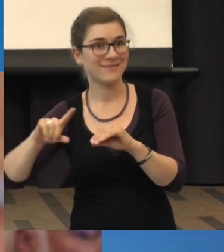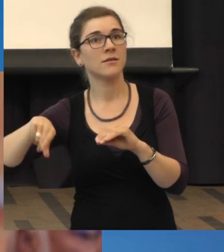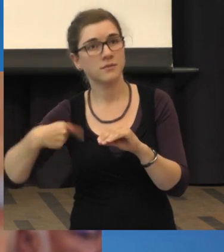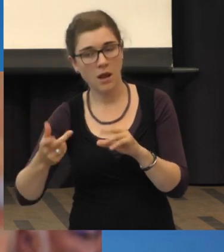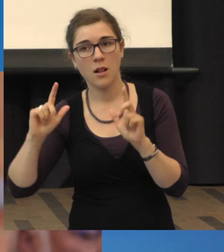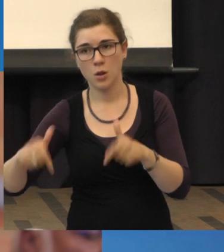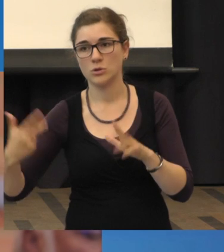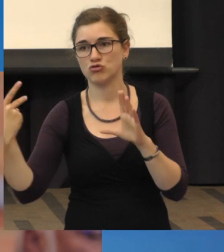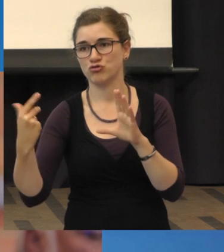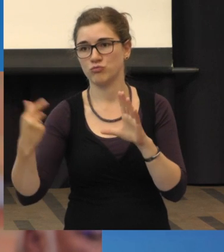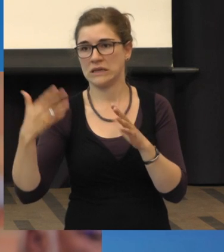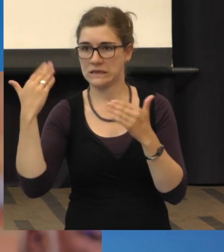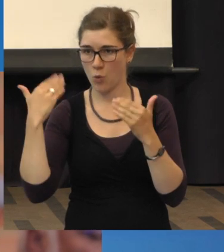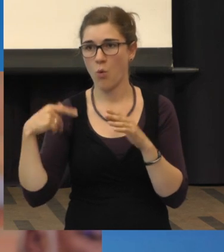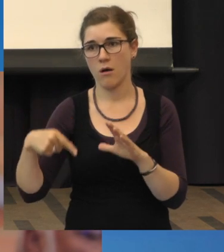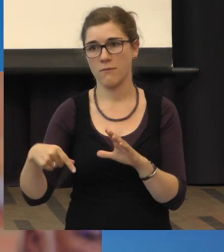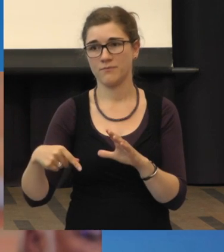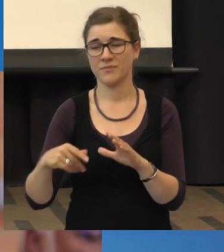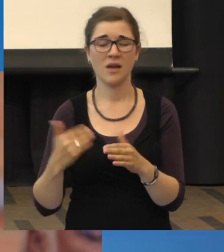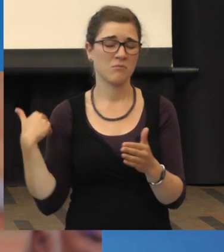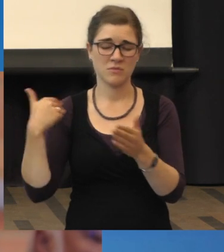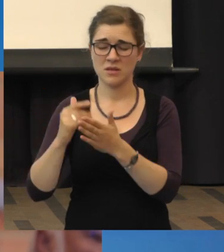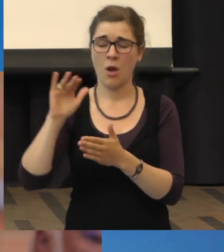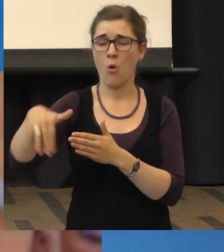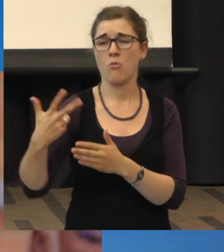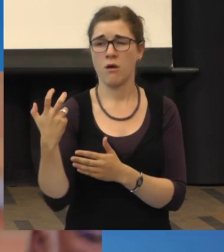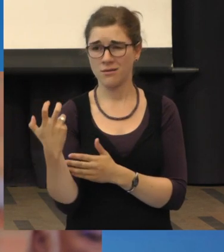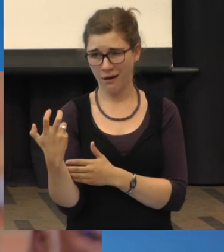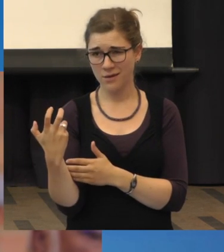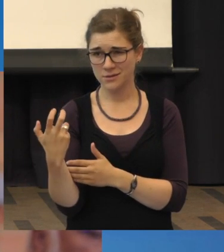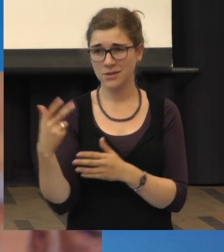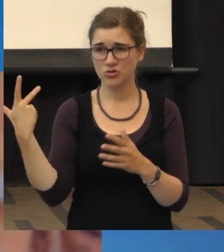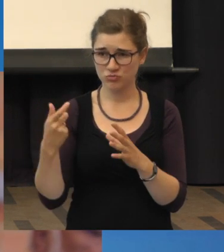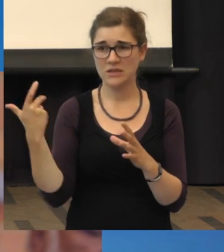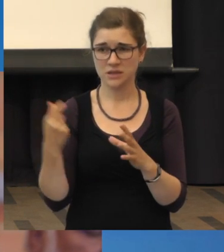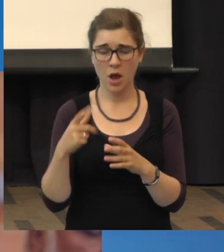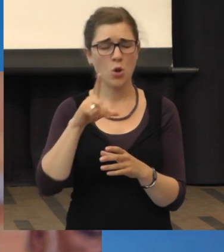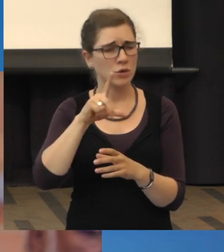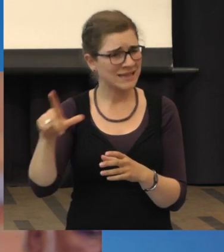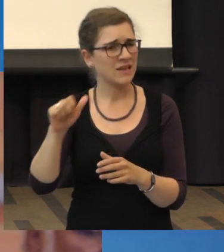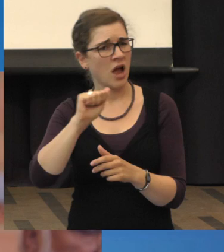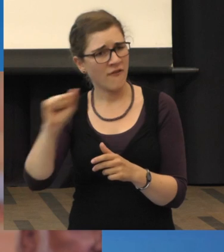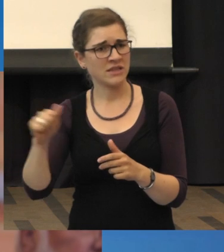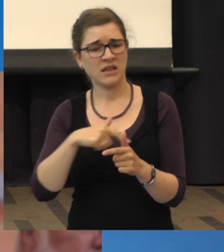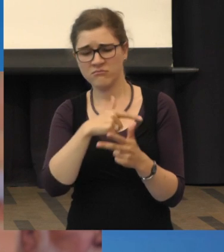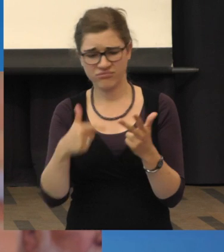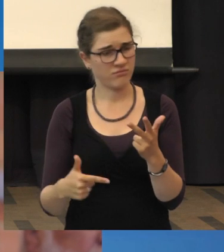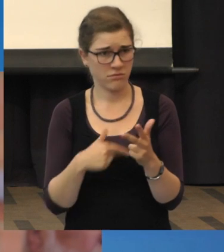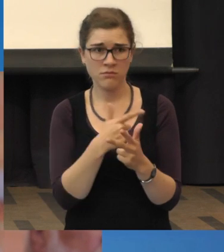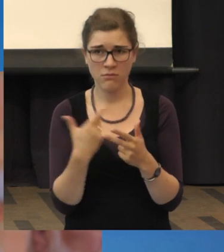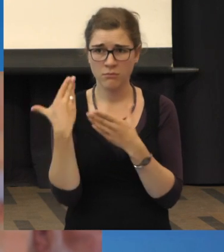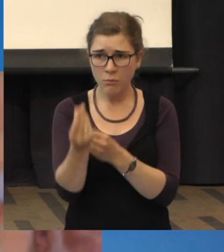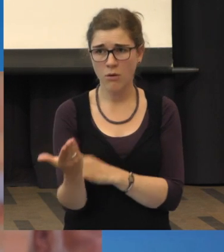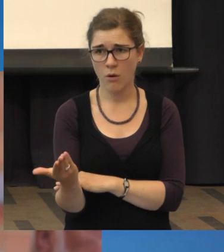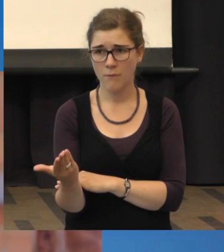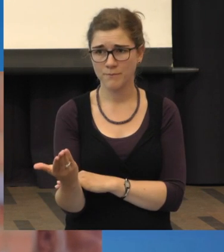Spritzenkur an, sie hat mittlerweile über 30 Spritzen bekommen, in die Lederhaut, Lucentis, Avistin und Ailea. Ich muss